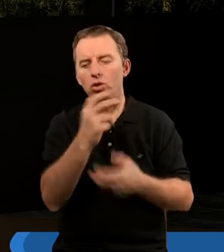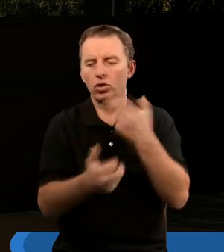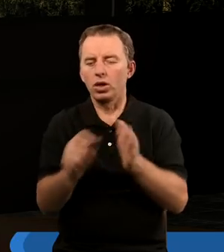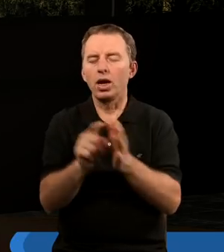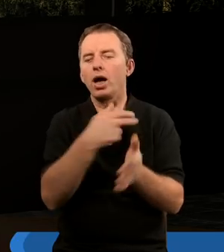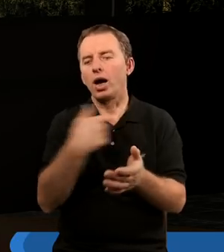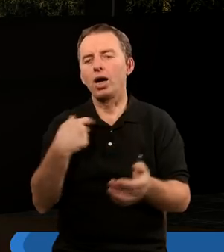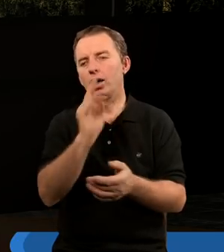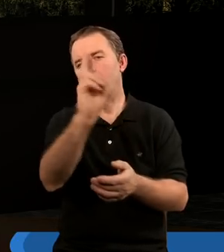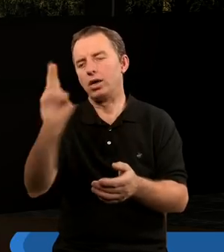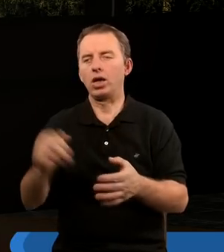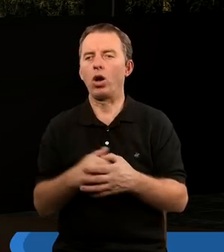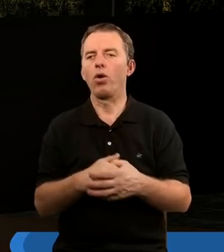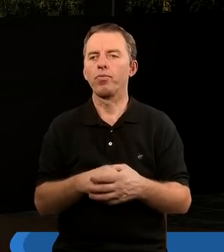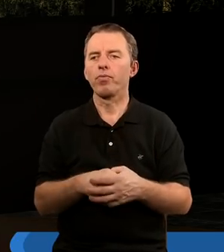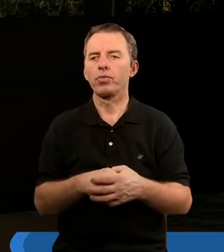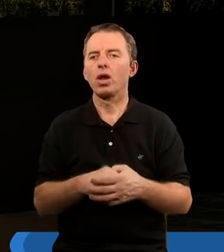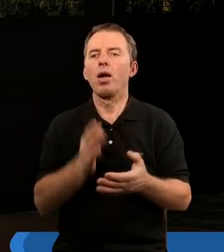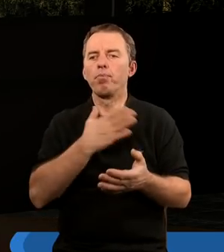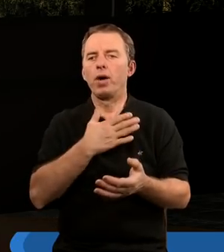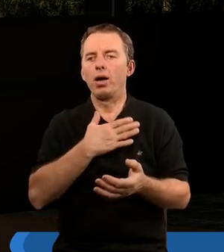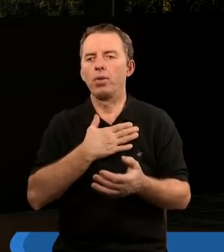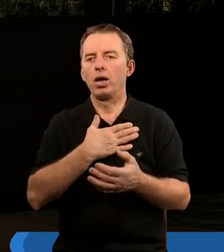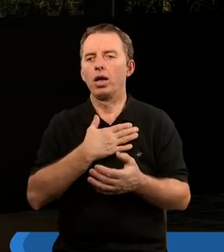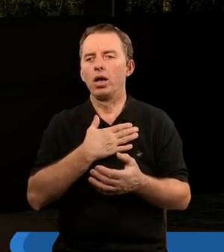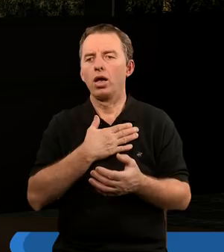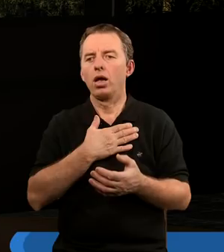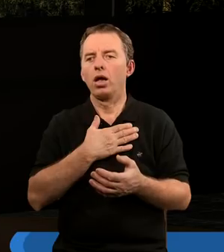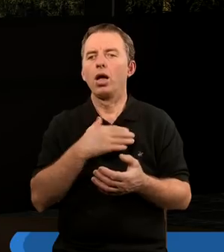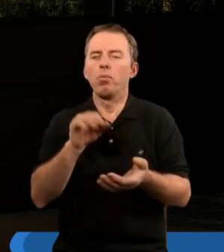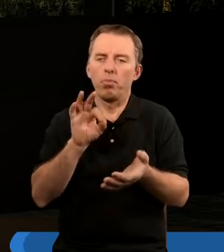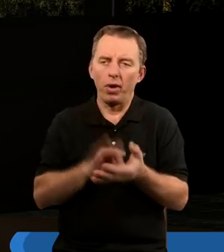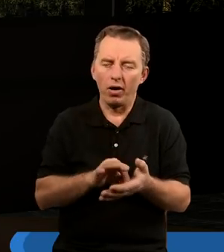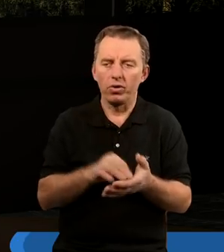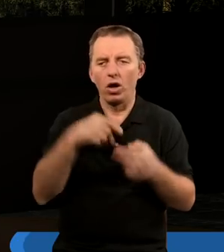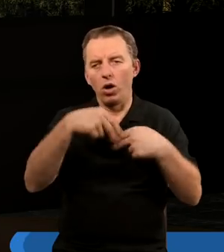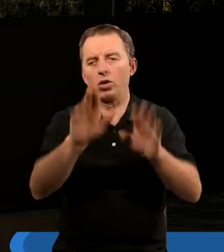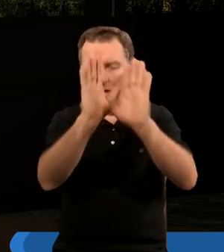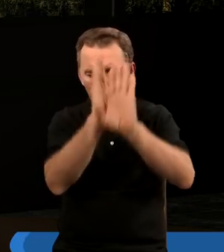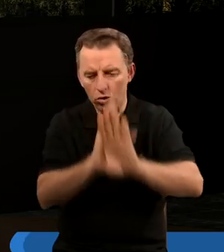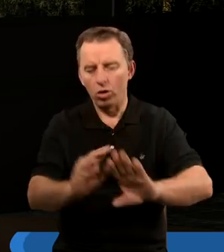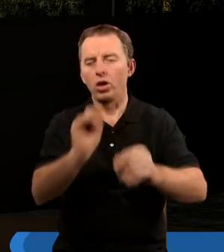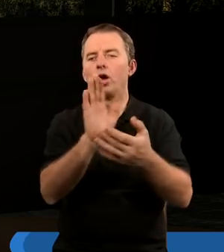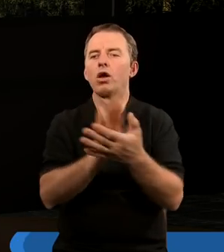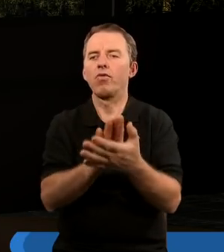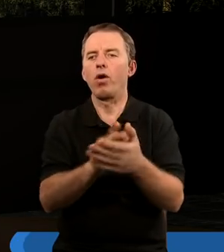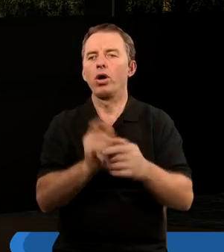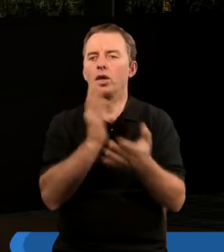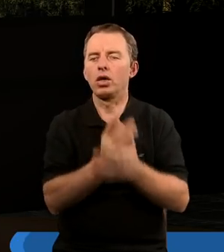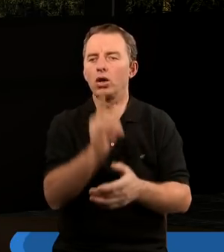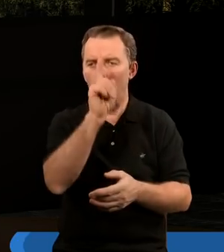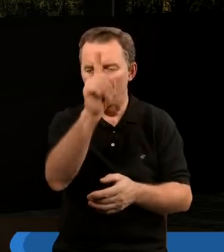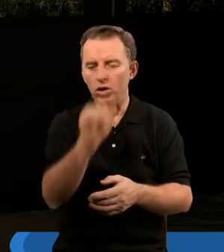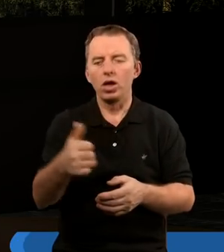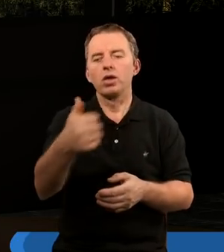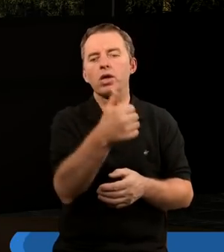dla każdego z nas. Bo mamy pewne powody, by oddać Tobie chwałę i cześć tylko